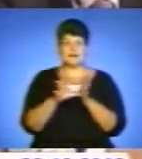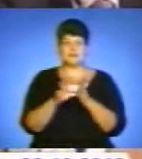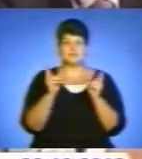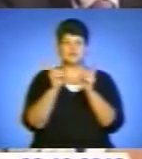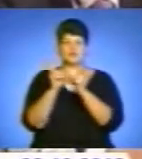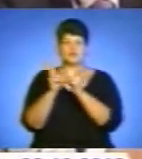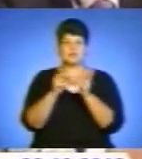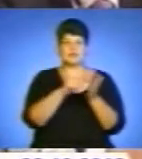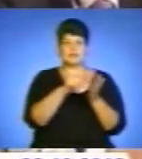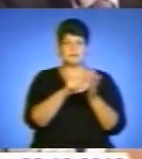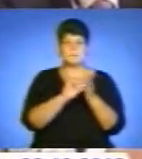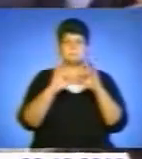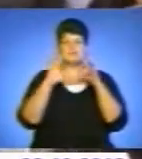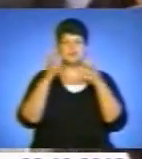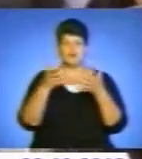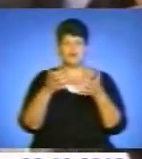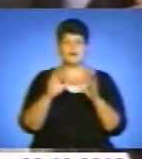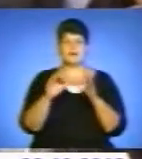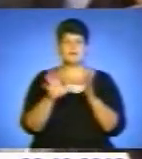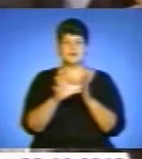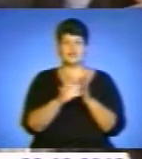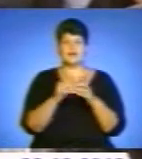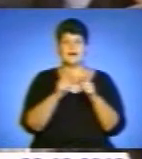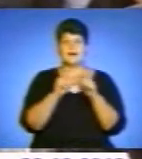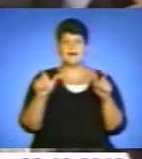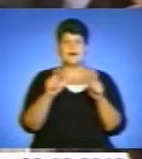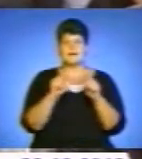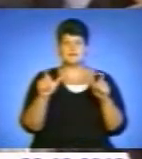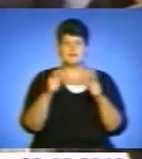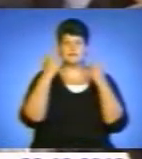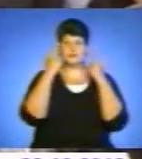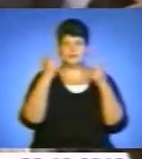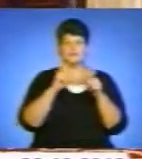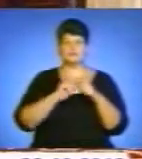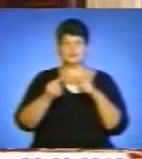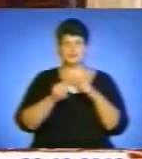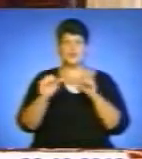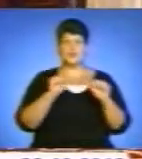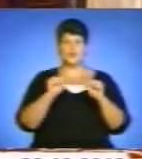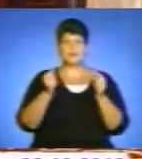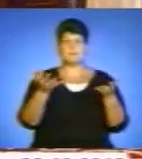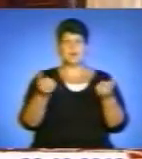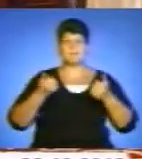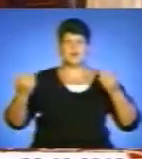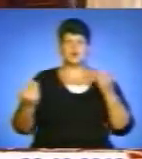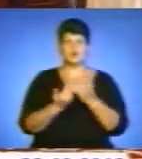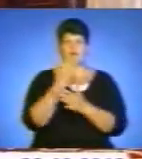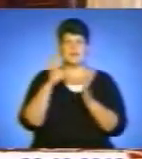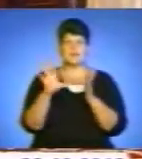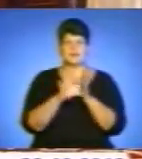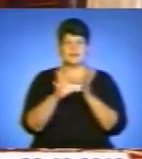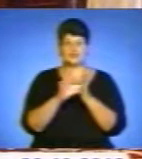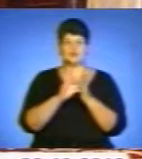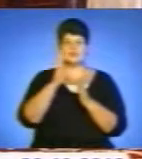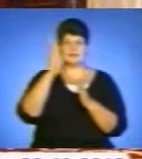з членами Міжнародного енергетичного агентства повідомив вже незабаром, уряд прийме нову енергетичну стратегію до 2030